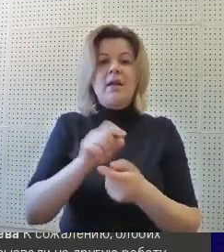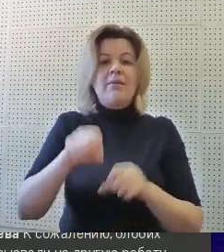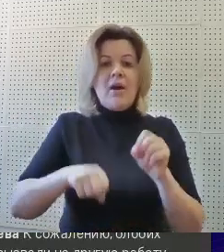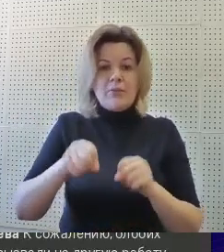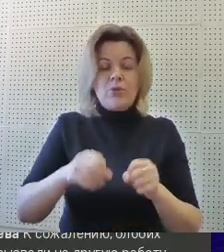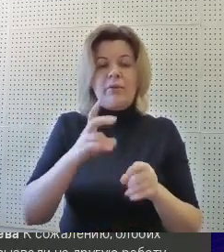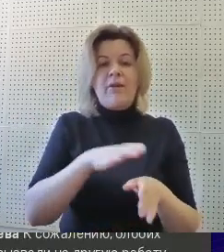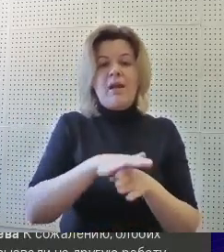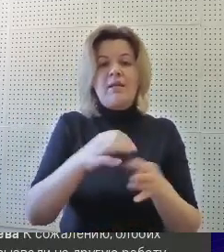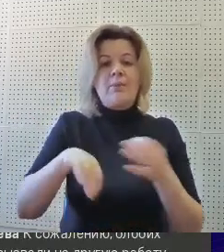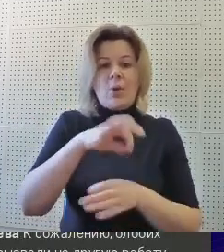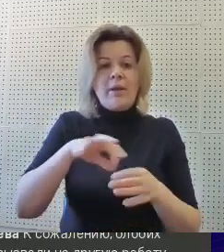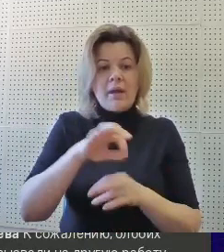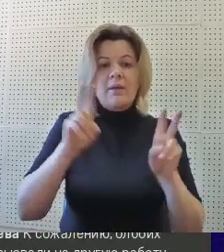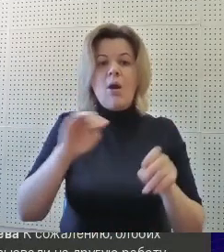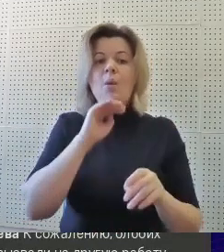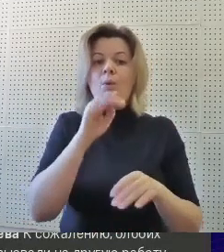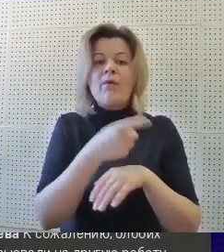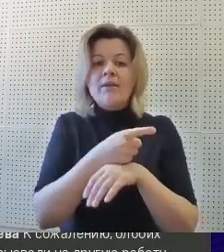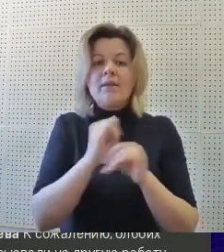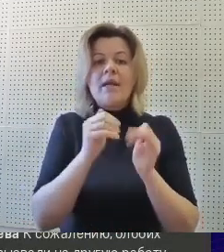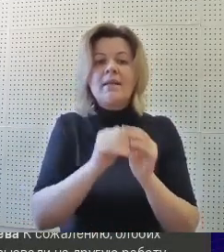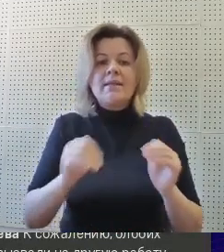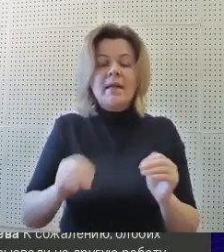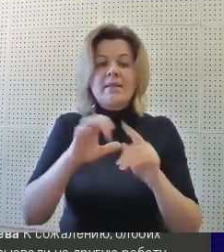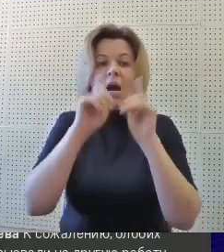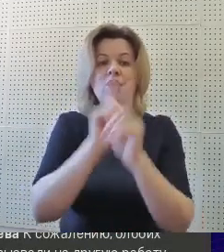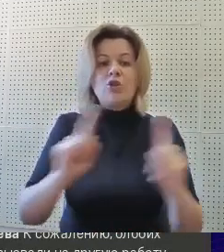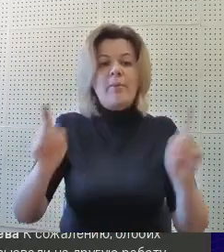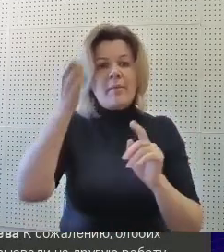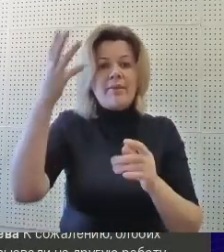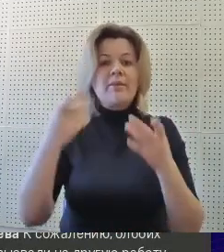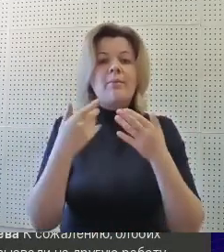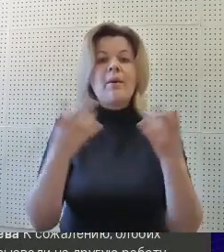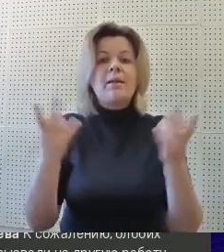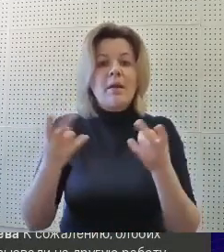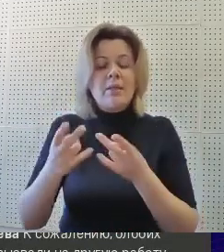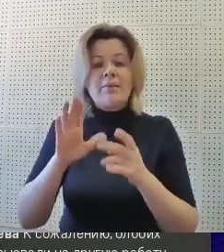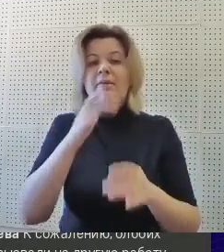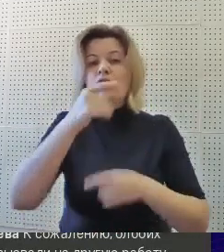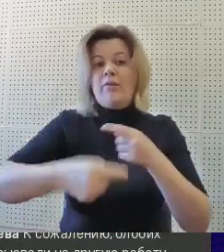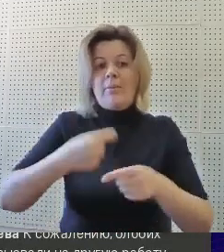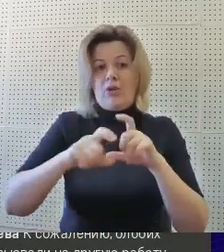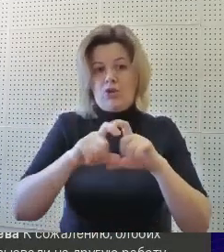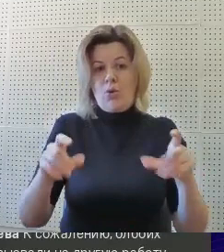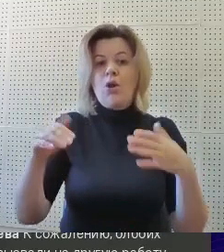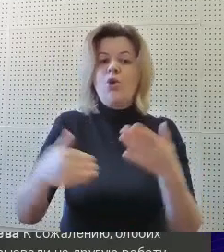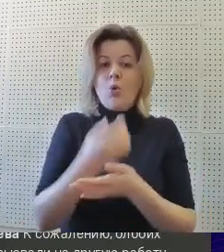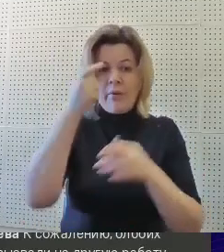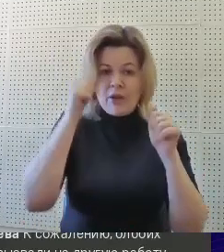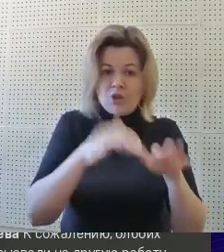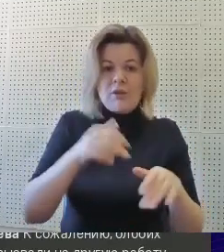возможным в ходе реализации проекта «Профориентация для детей с особыми образовательными потребностями в современной школе.